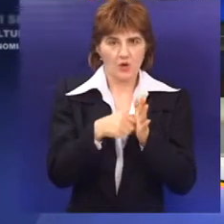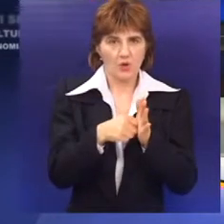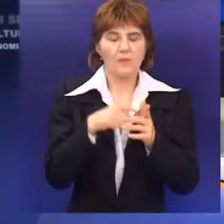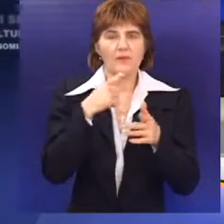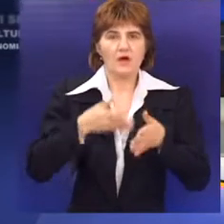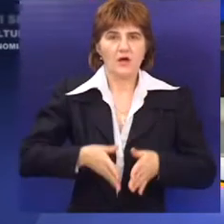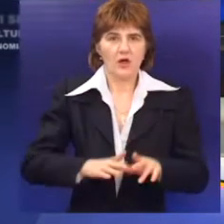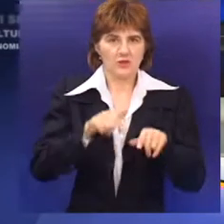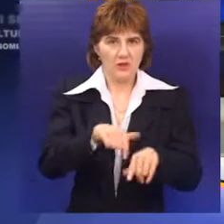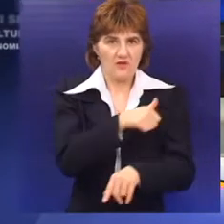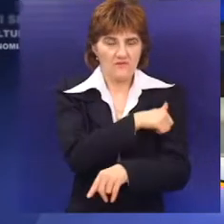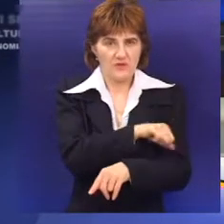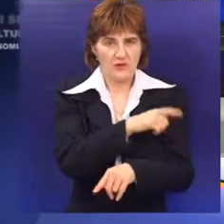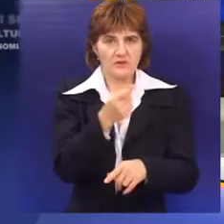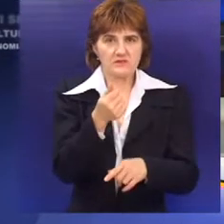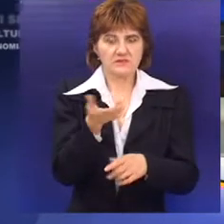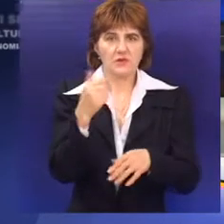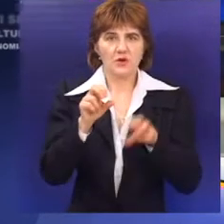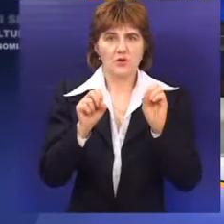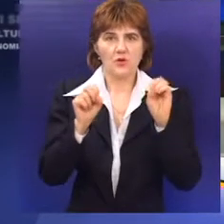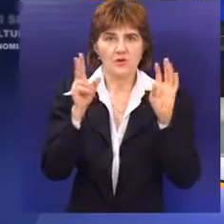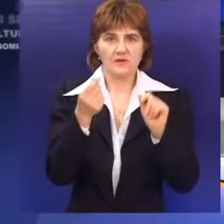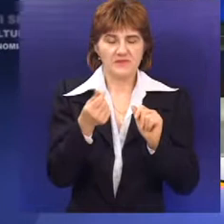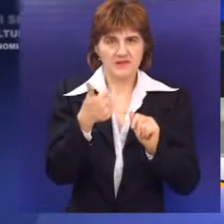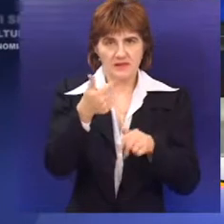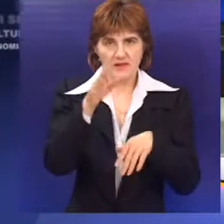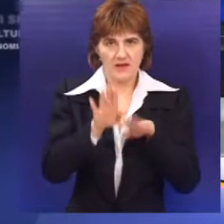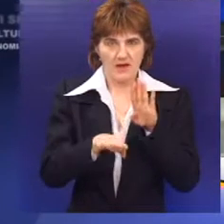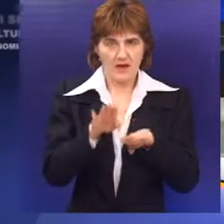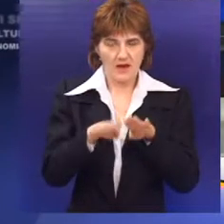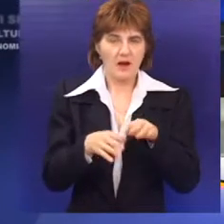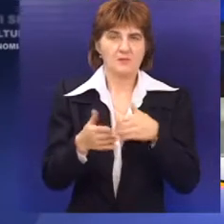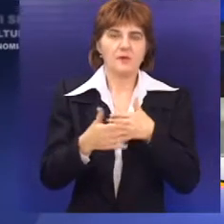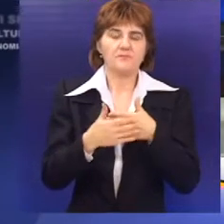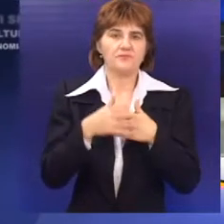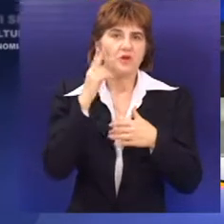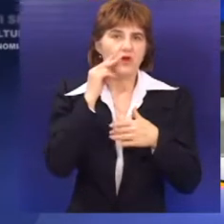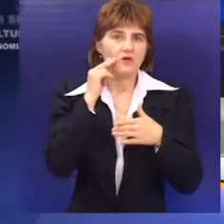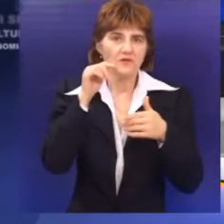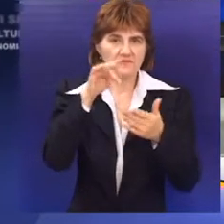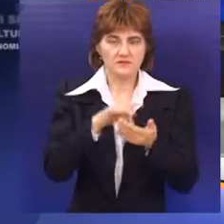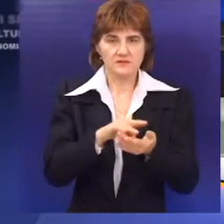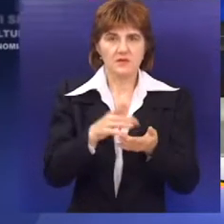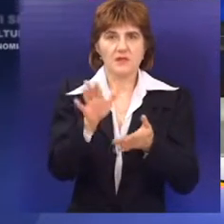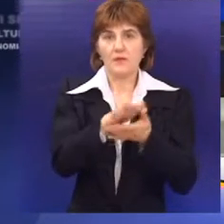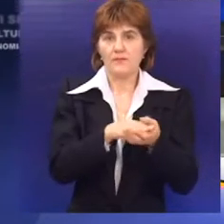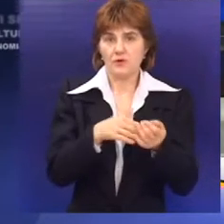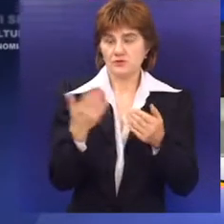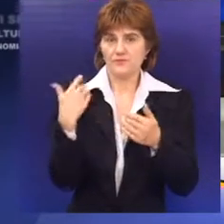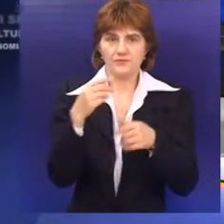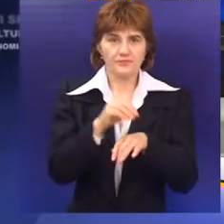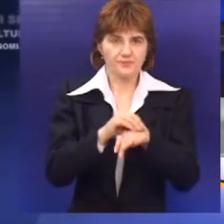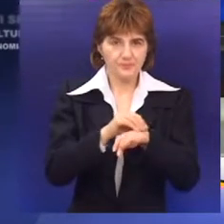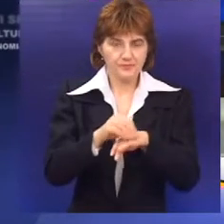kukuruza rada 2011. godine po ceni od 18 dinara za kilogram preko produktne berze u Novom Sadu počeo je krajem